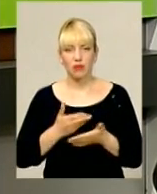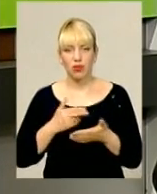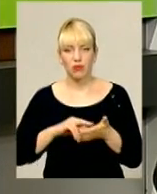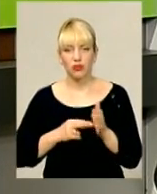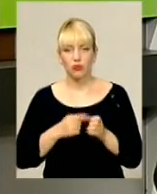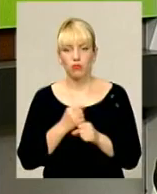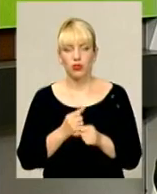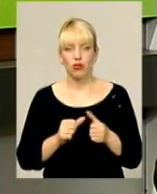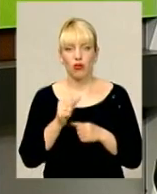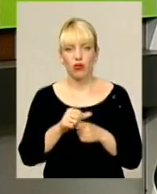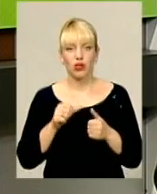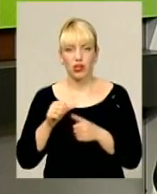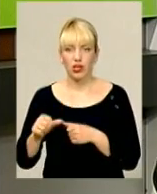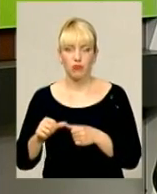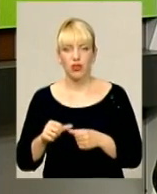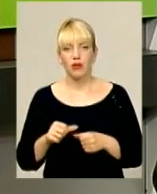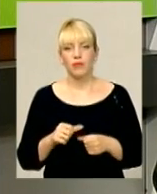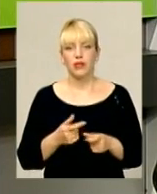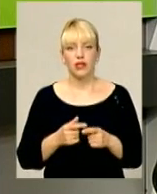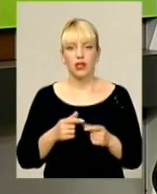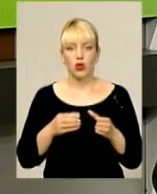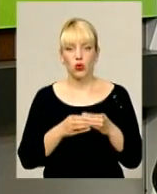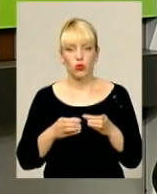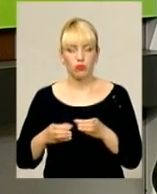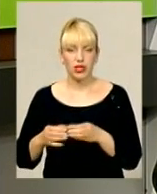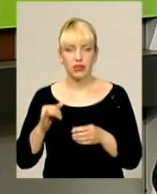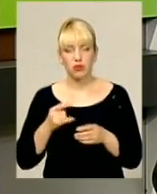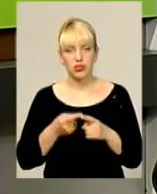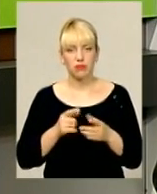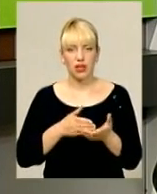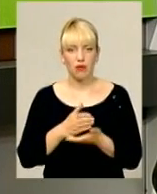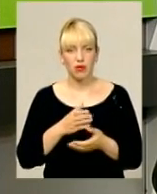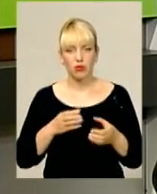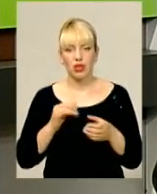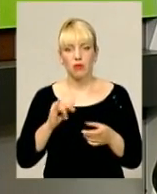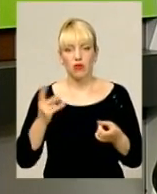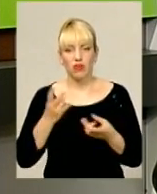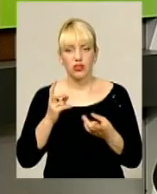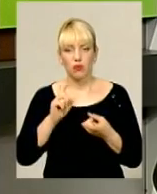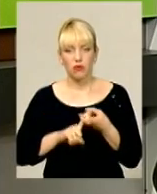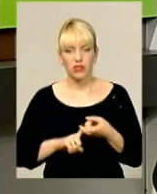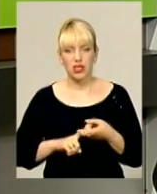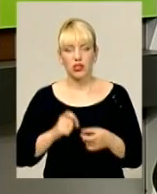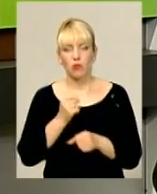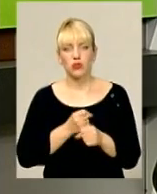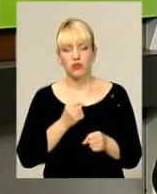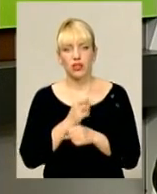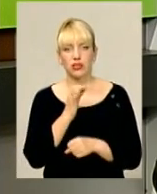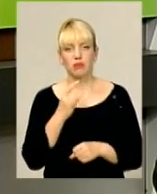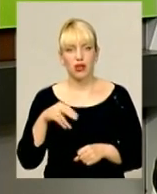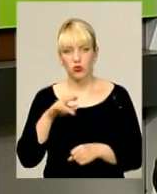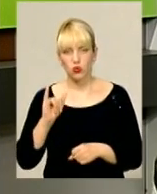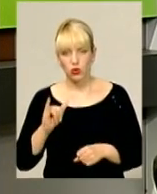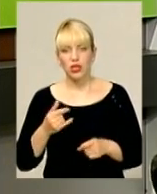фокус групи по окремим напрямкам цієї стратегії. І ми плануємо пов'язати опрацювання бренду до